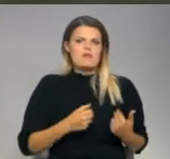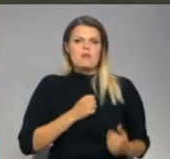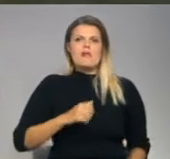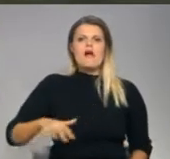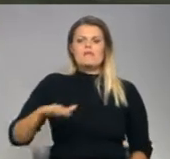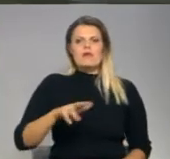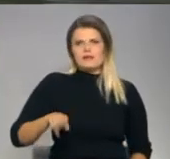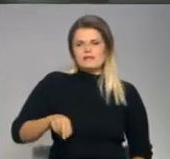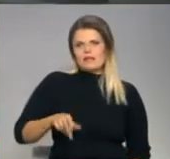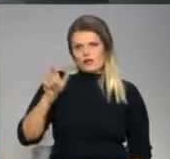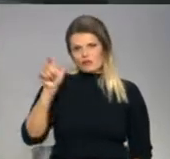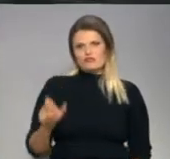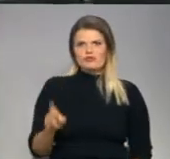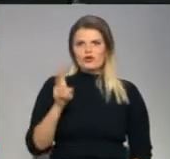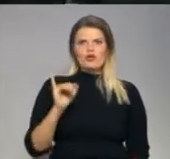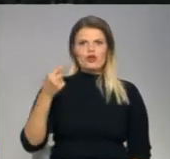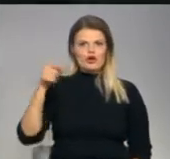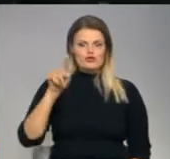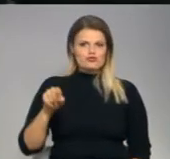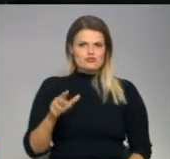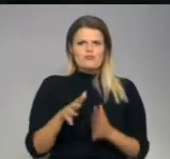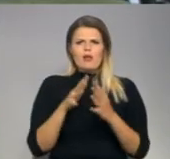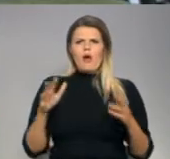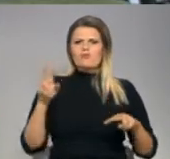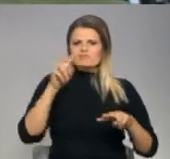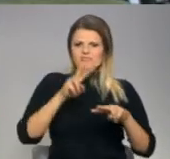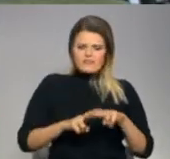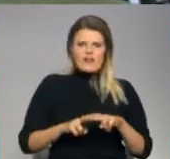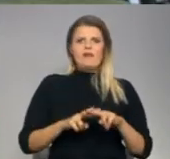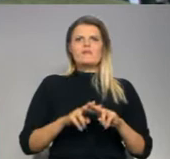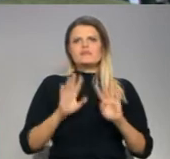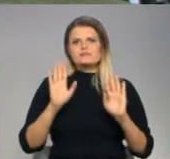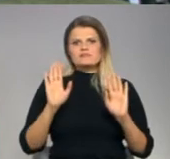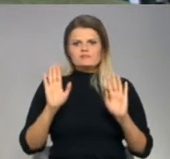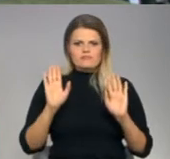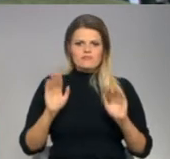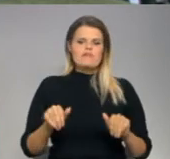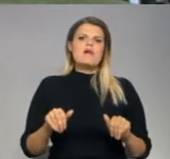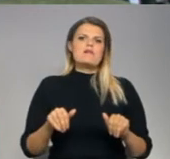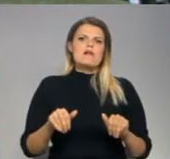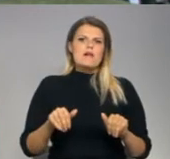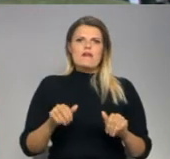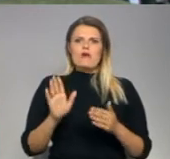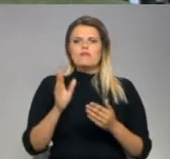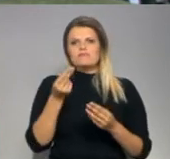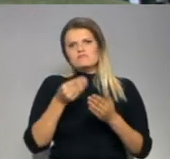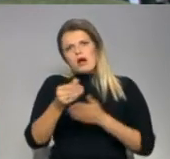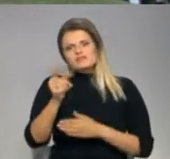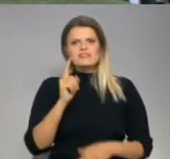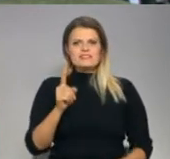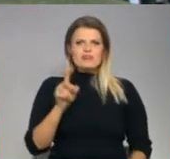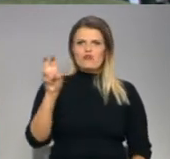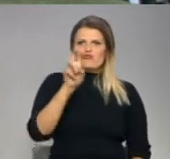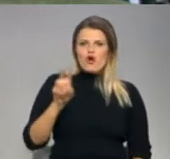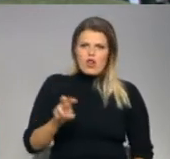izpildirektors Pēteris Keiš. Daudzas lietas varēja nokārtat tikai dolāriem. Gan